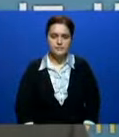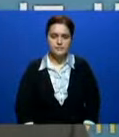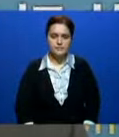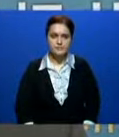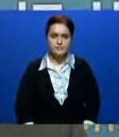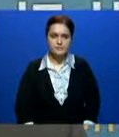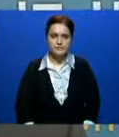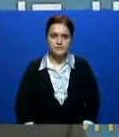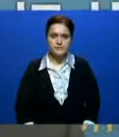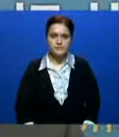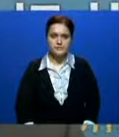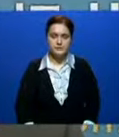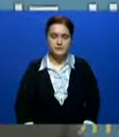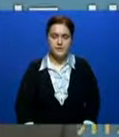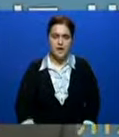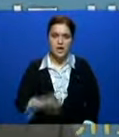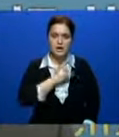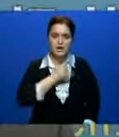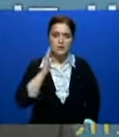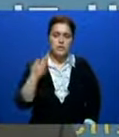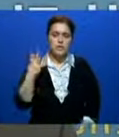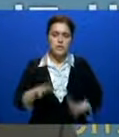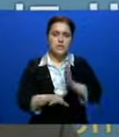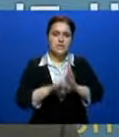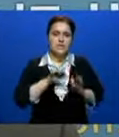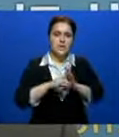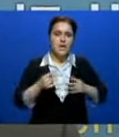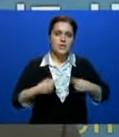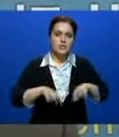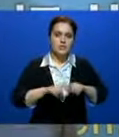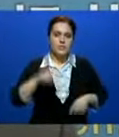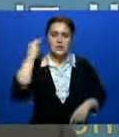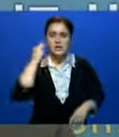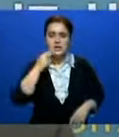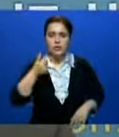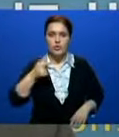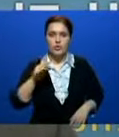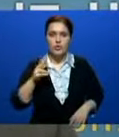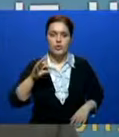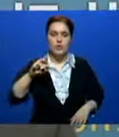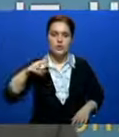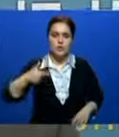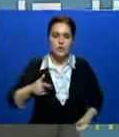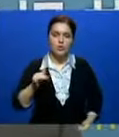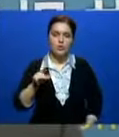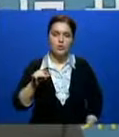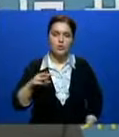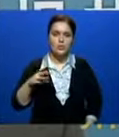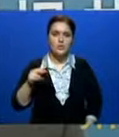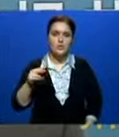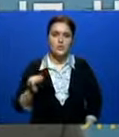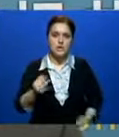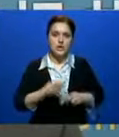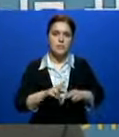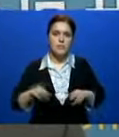У нас будет четыре избирательных участка в Пекине, в Шанхае, в Гонконге и в Урумчи. Это те